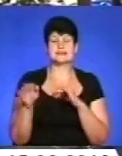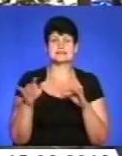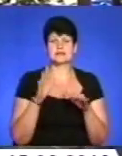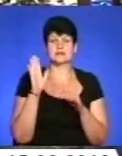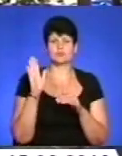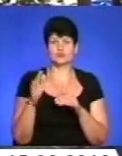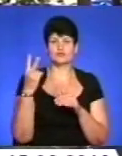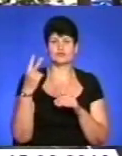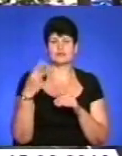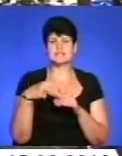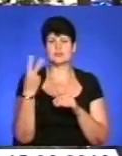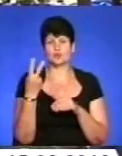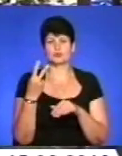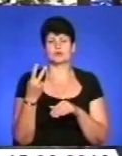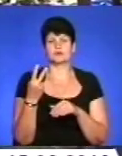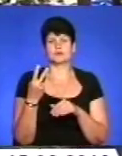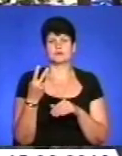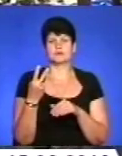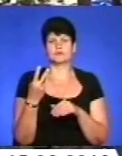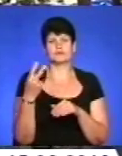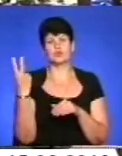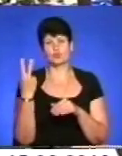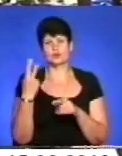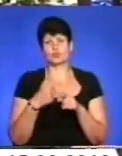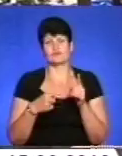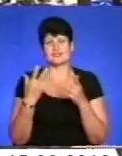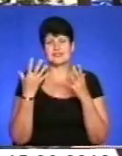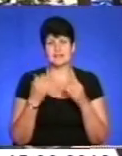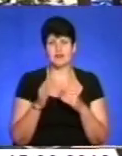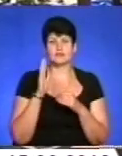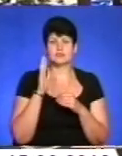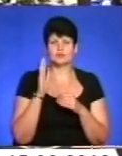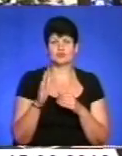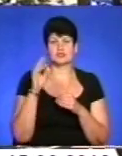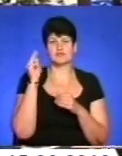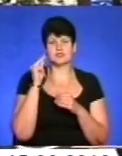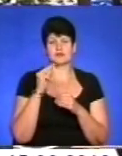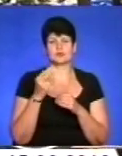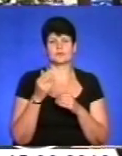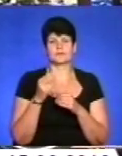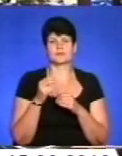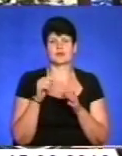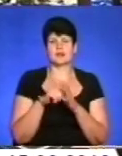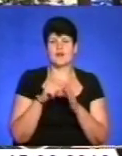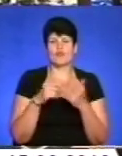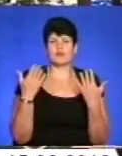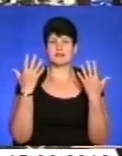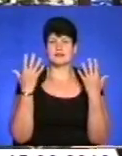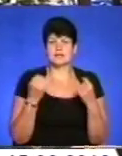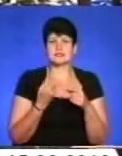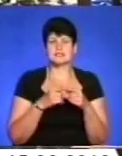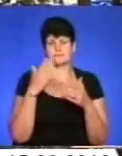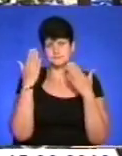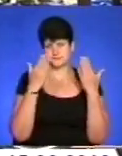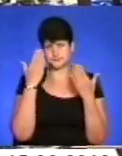відбуватися в другий південь дня. Вони більше будуть такого навчального, такого неформального характеру, а в вихідні це вже більше заходи